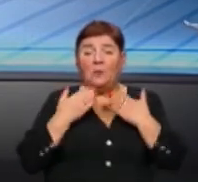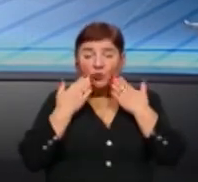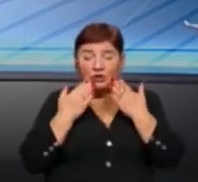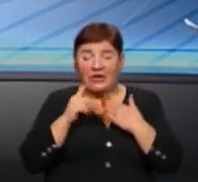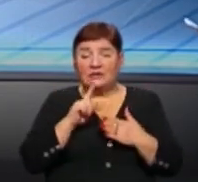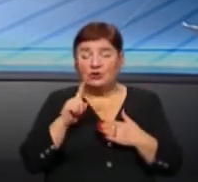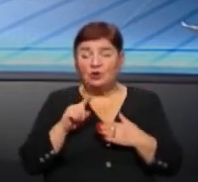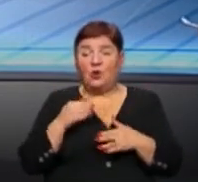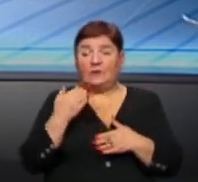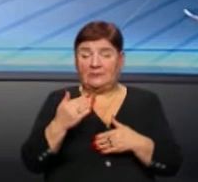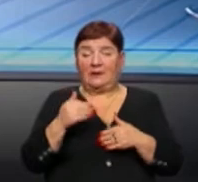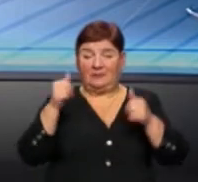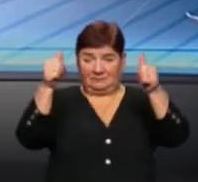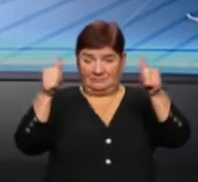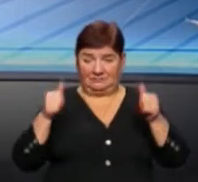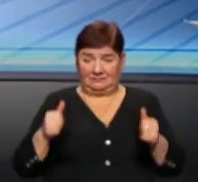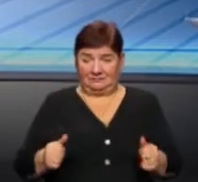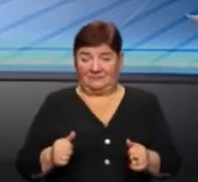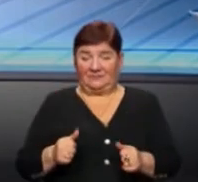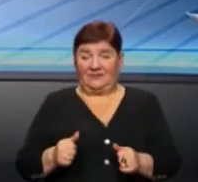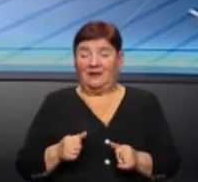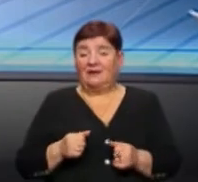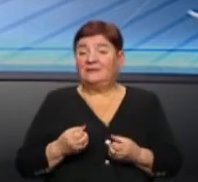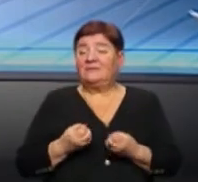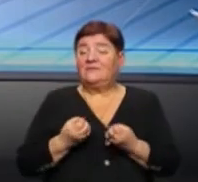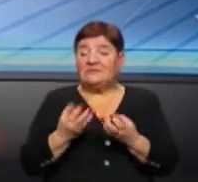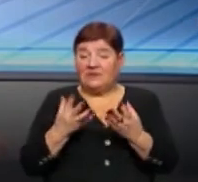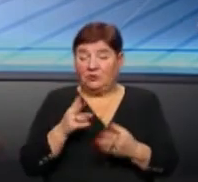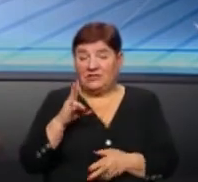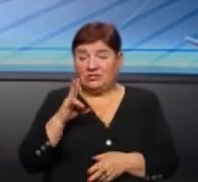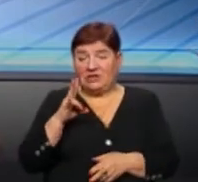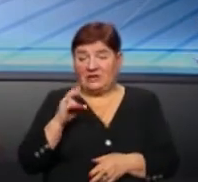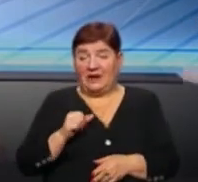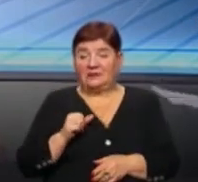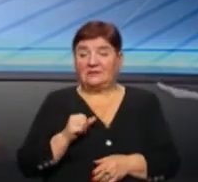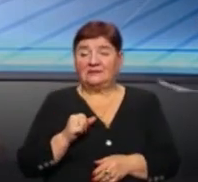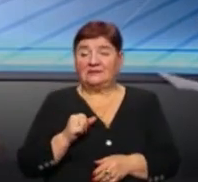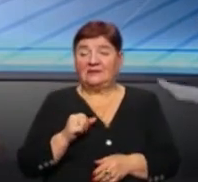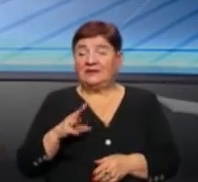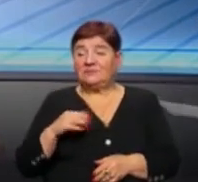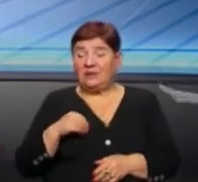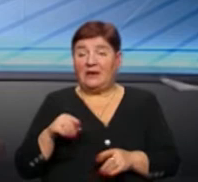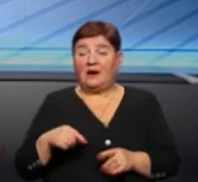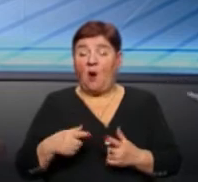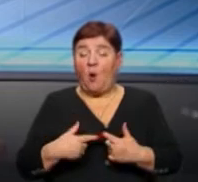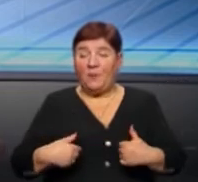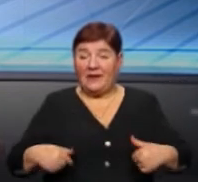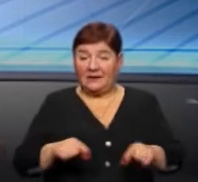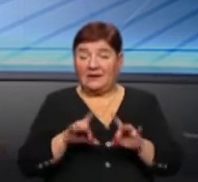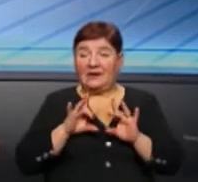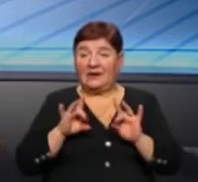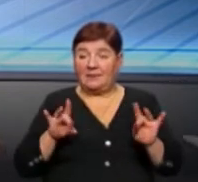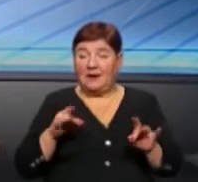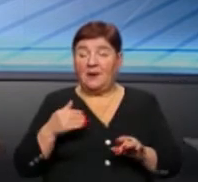висвітлюєш на своїх об'єктах реклами. з цим